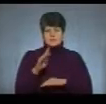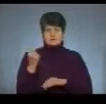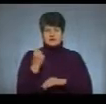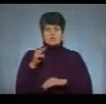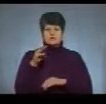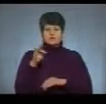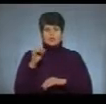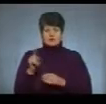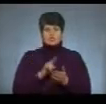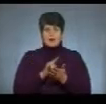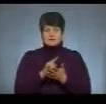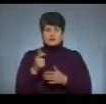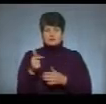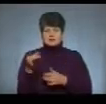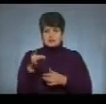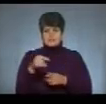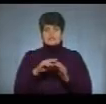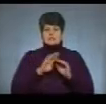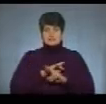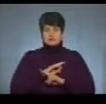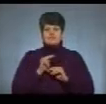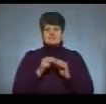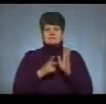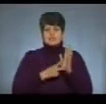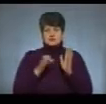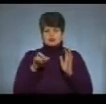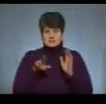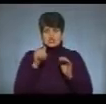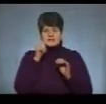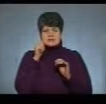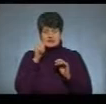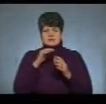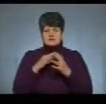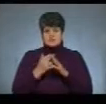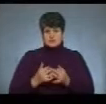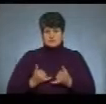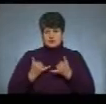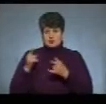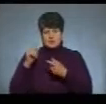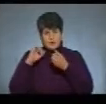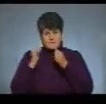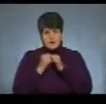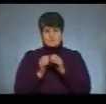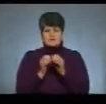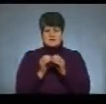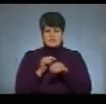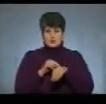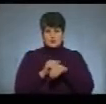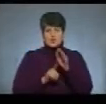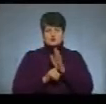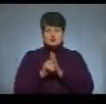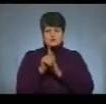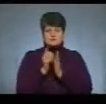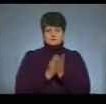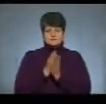з Жабинців Гусятинського району. Він загинув 17 січня. Завтра у селі бійця вшанують його пам'ять. О 10-й годині розпочнеться